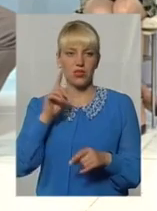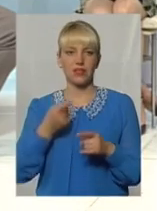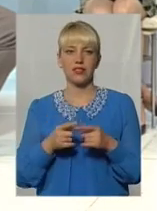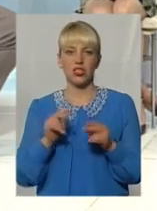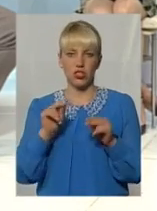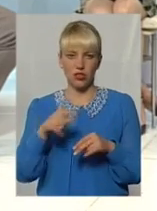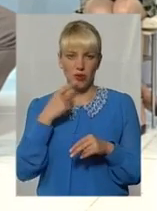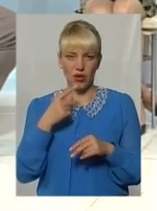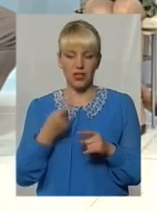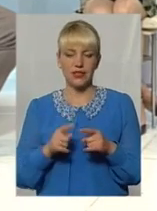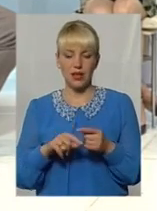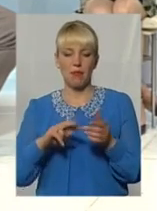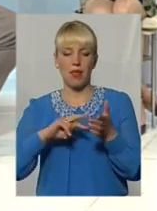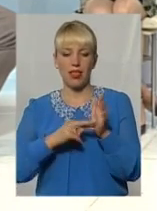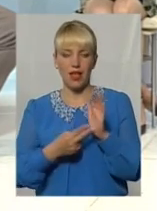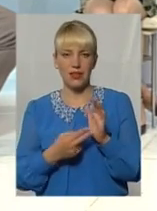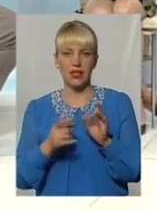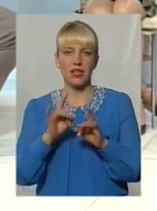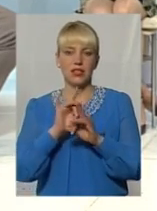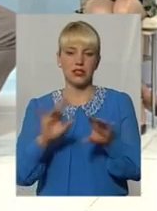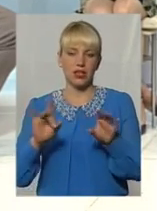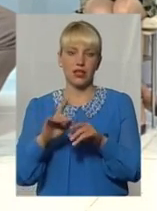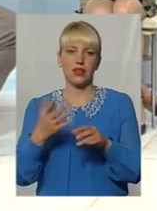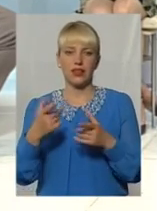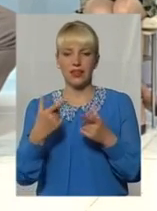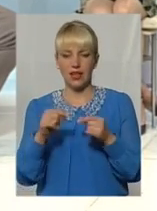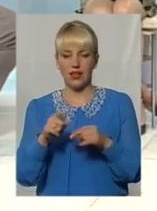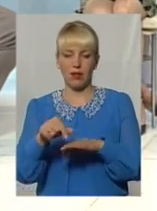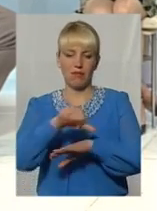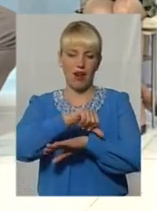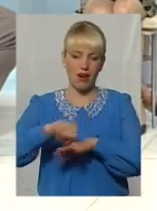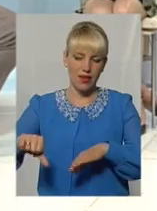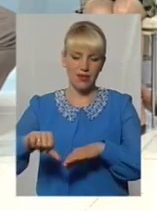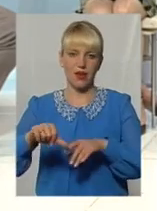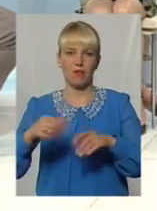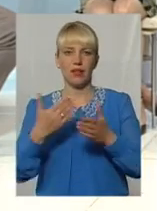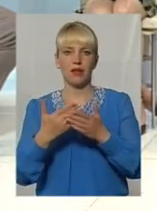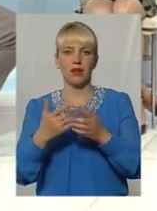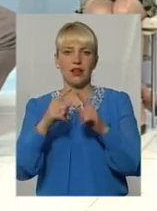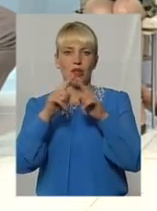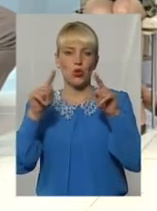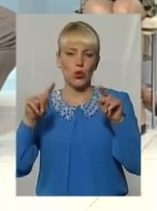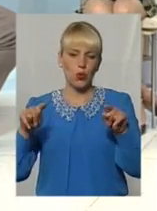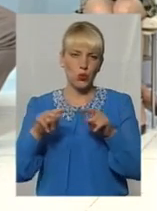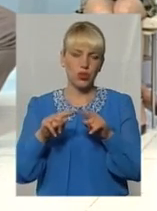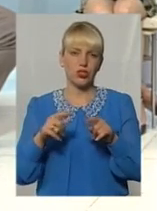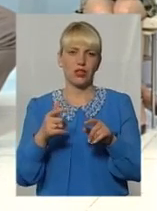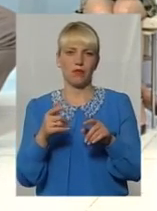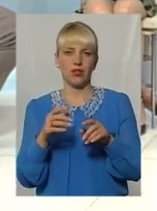це план з пояснюваною запискою, на якій широкими лініями або трикутничками чи колами